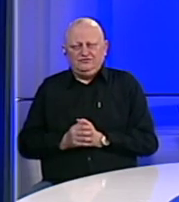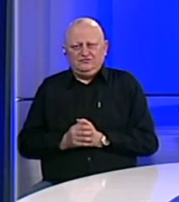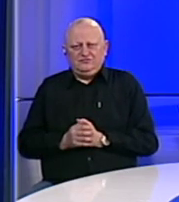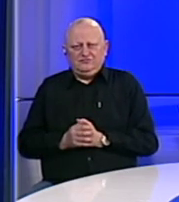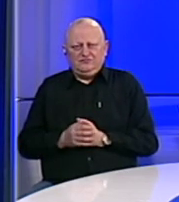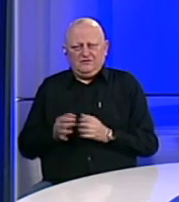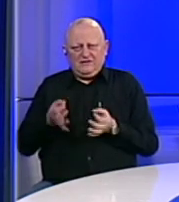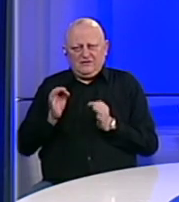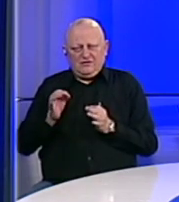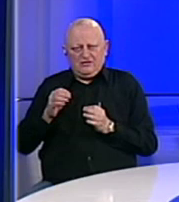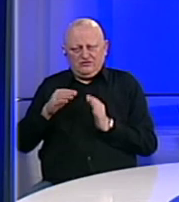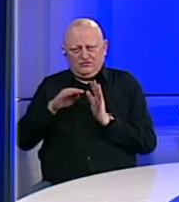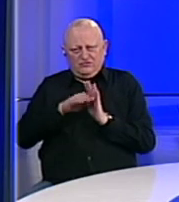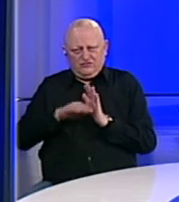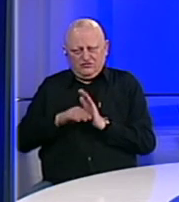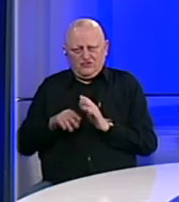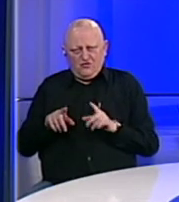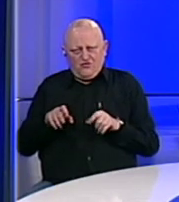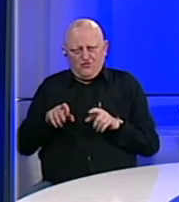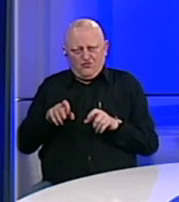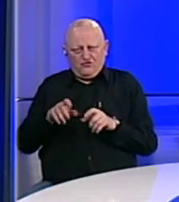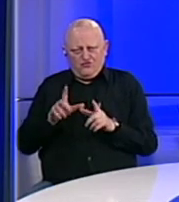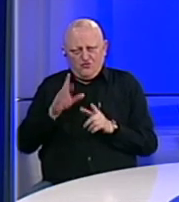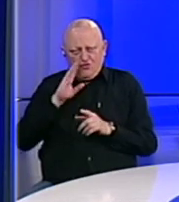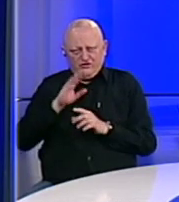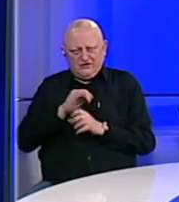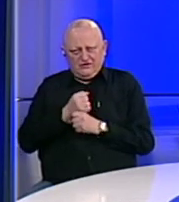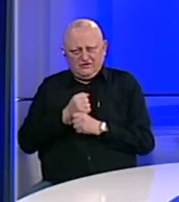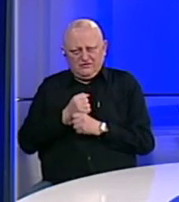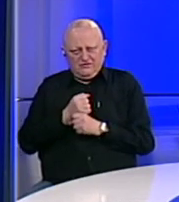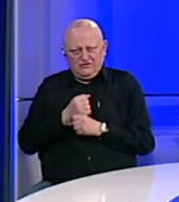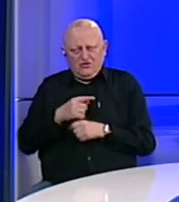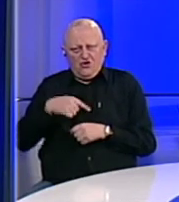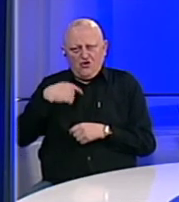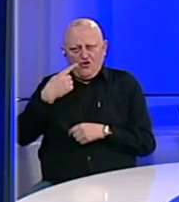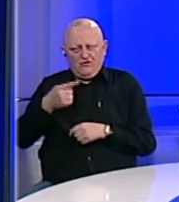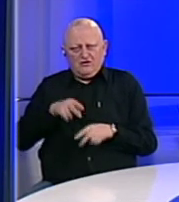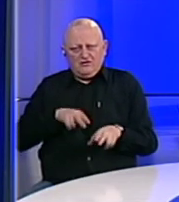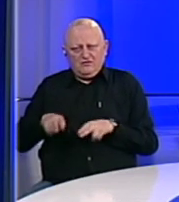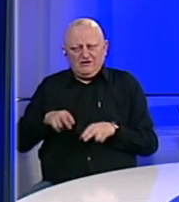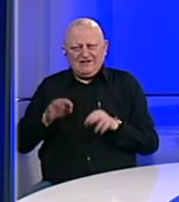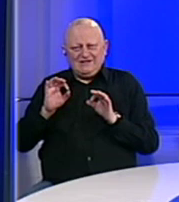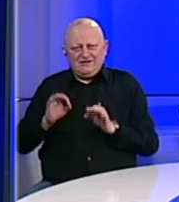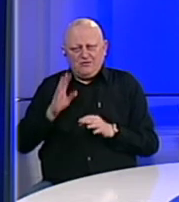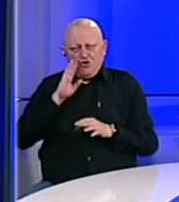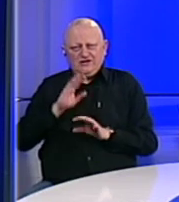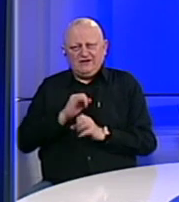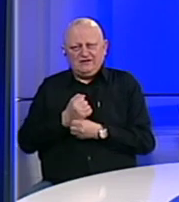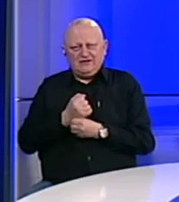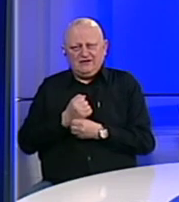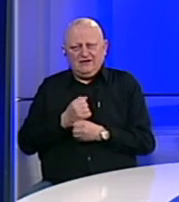Za specijalni program o koronavirusu u Bosni i Hercegovini i govorio je ministar sigurnosti Bosne i